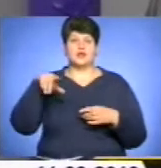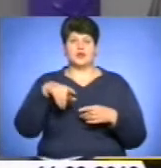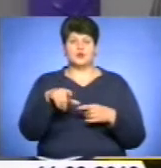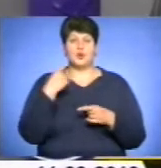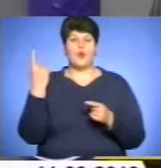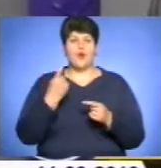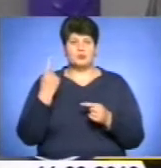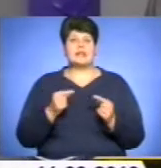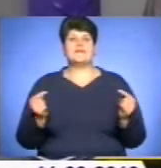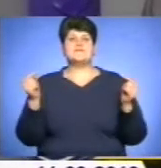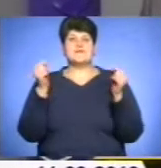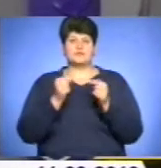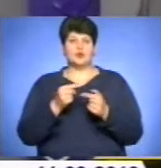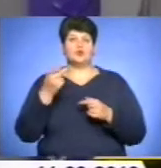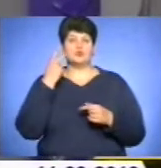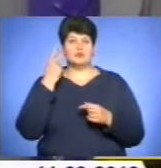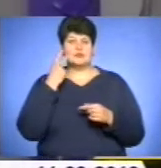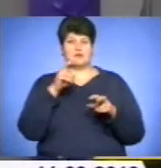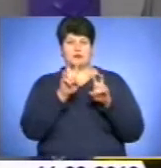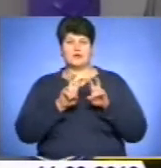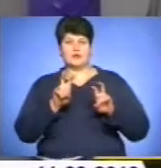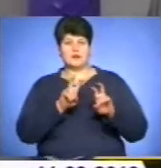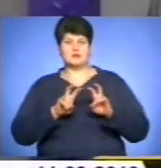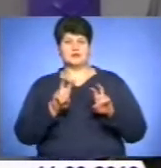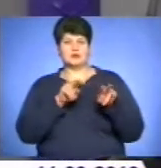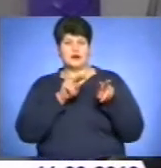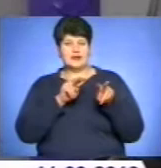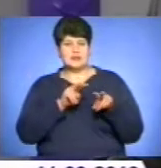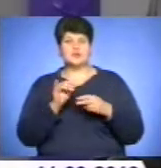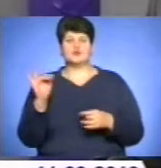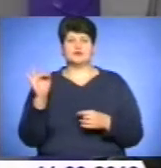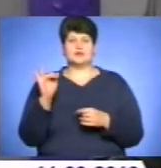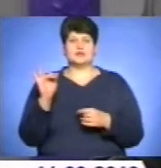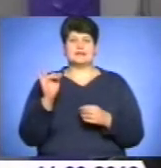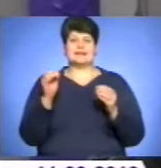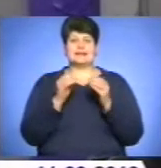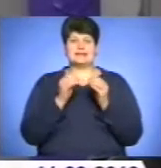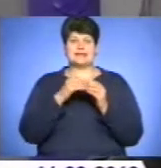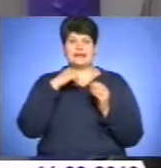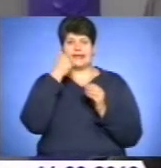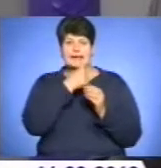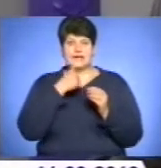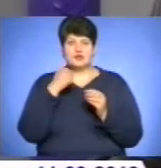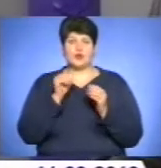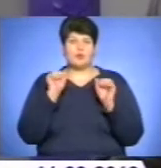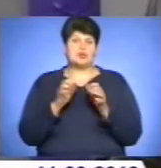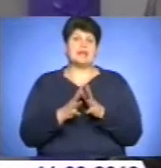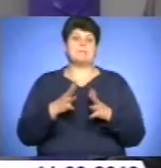відповідно до постійної аналізу, і 10-річного аналізу, може і більше,